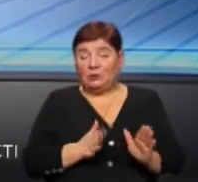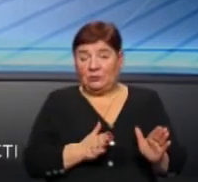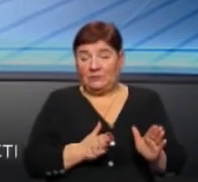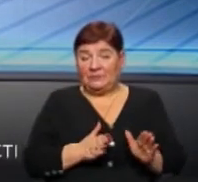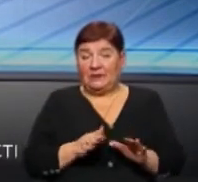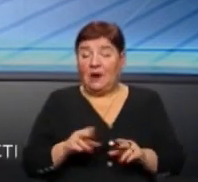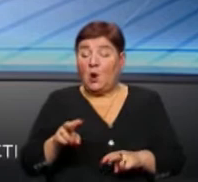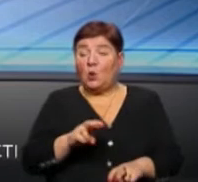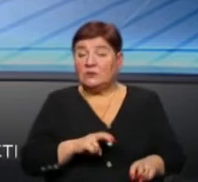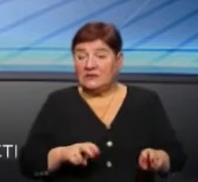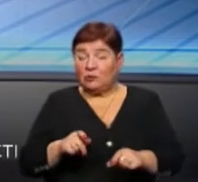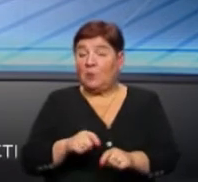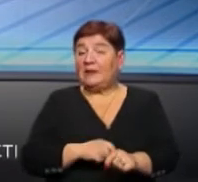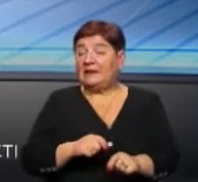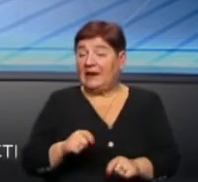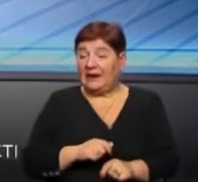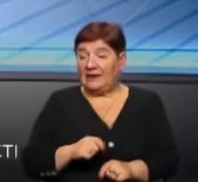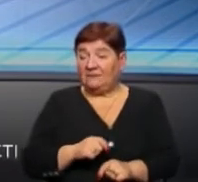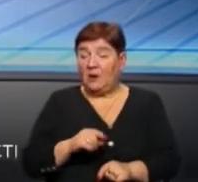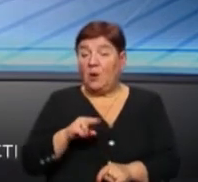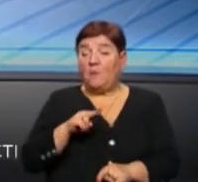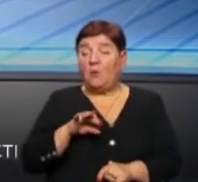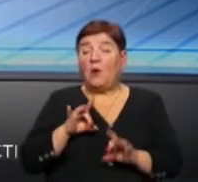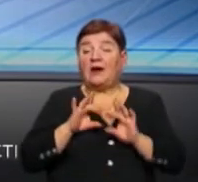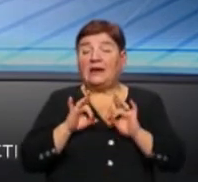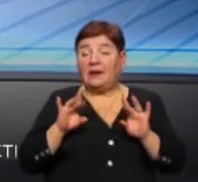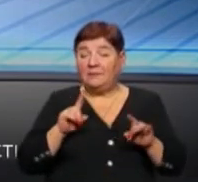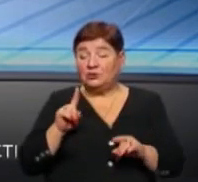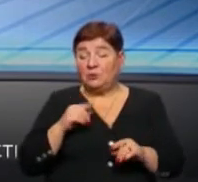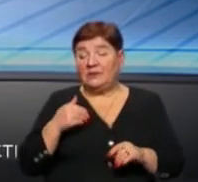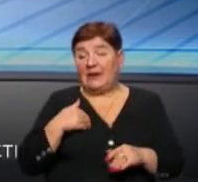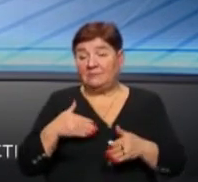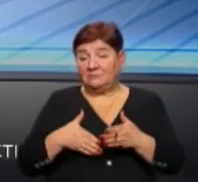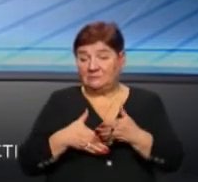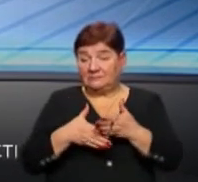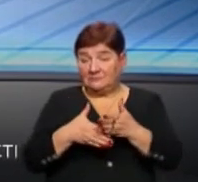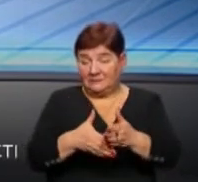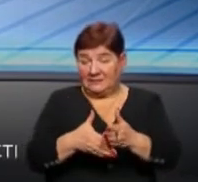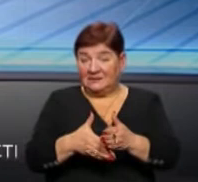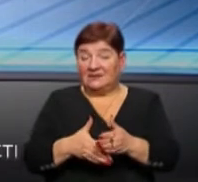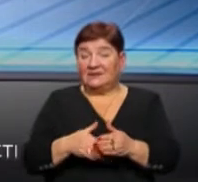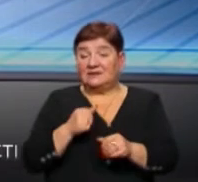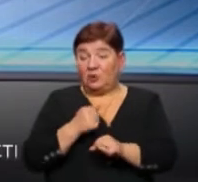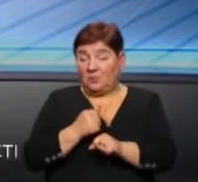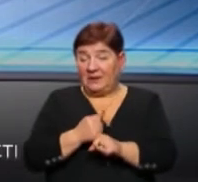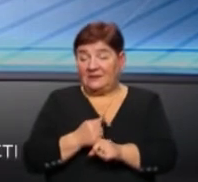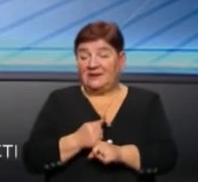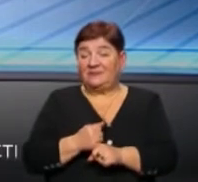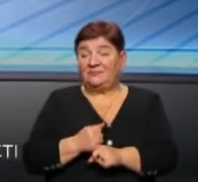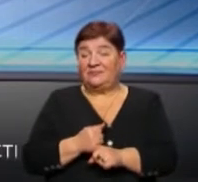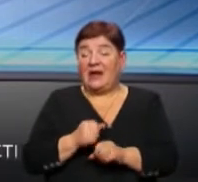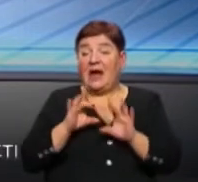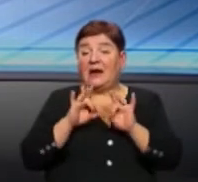розгляду матеріалів по рекламі, нам для того, щоб застосувати до розповсюджувача або